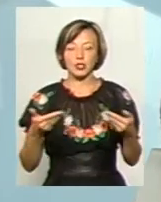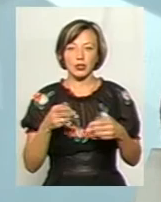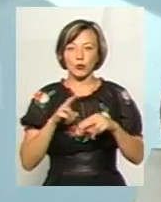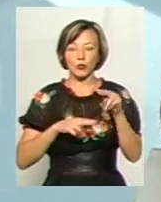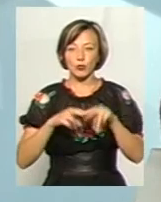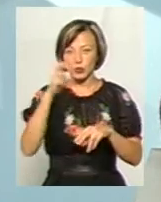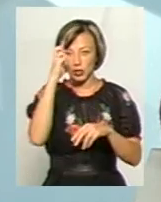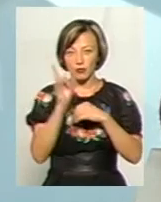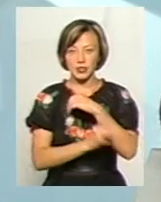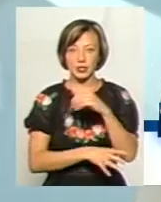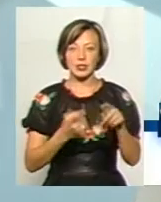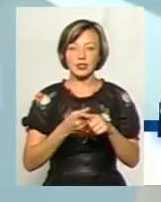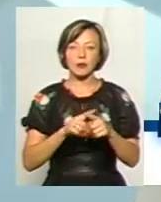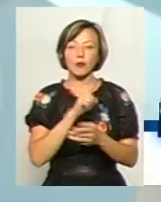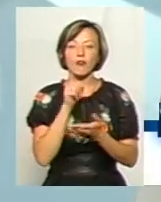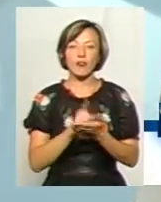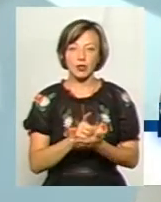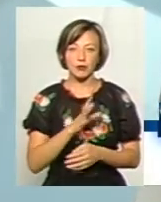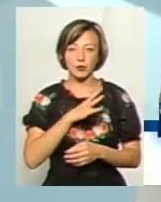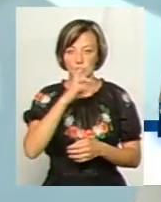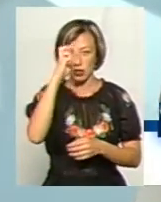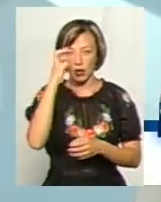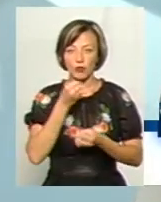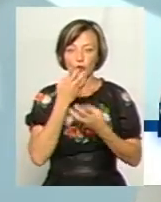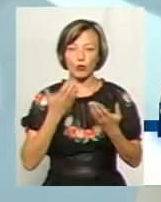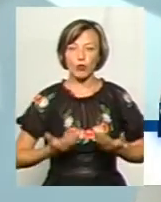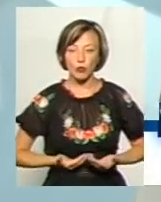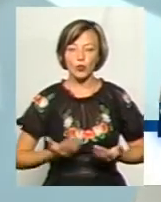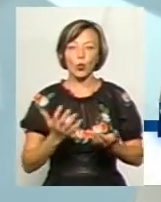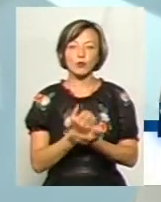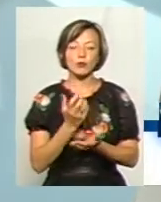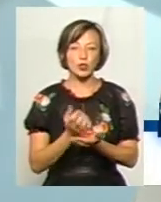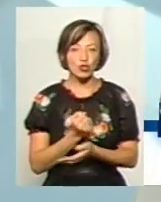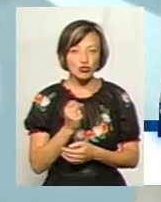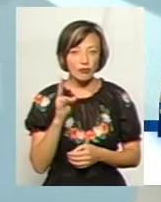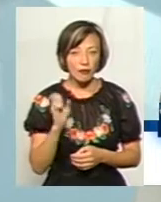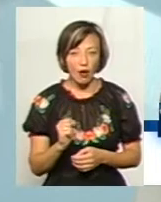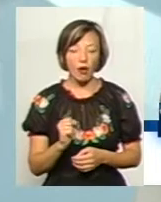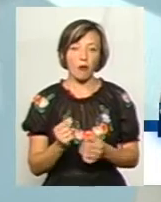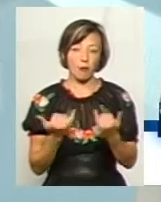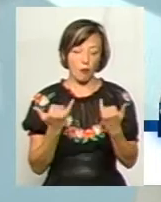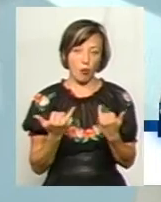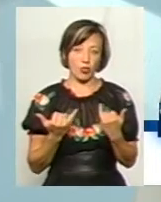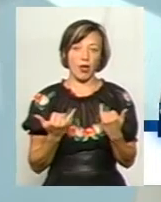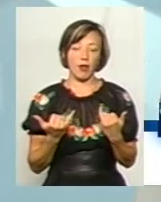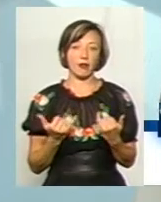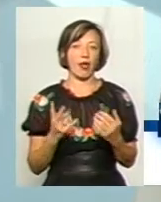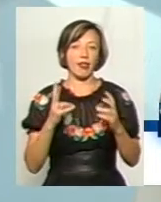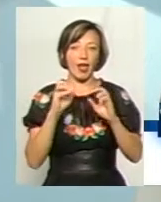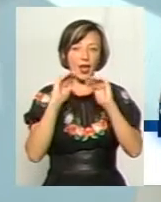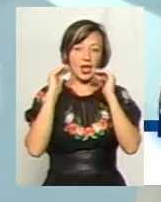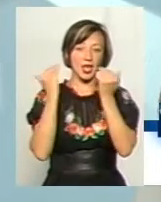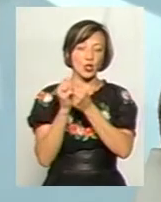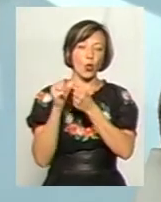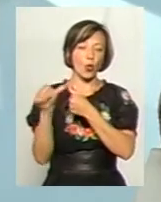І це повинна бути, вірніше, держава добробуту, держава успішна, держава модерна, держава неізольована